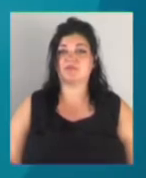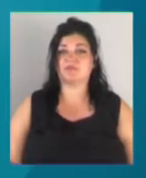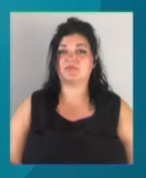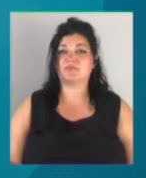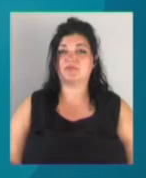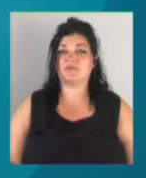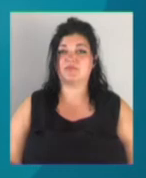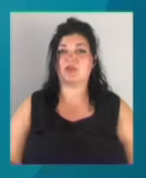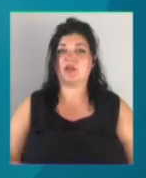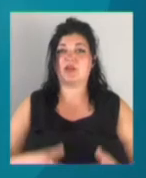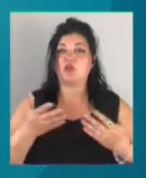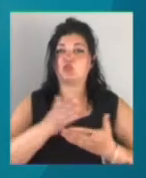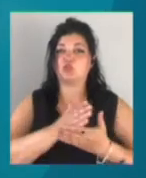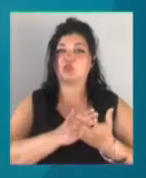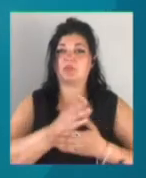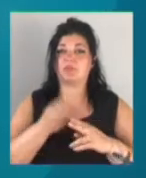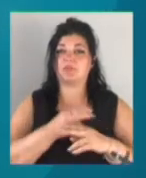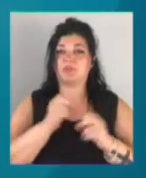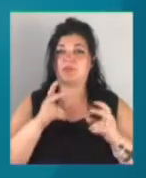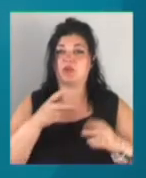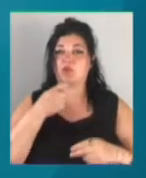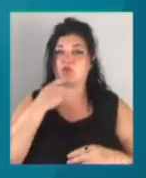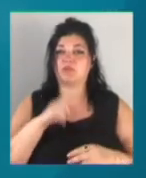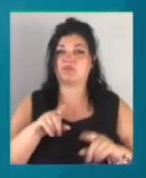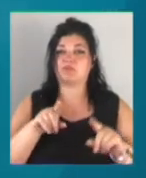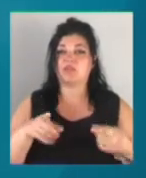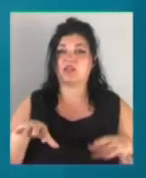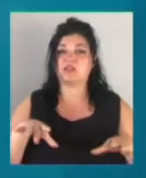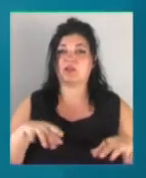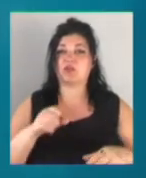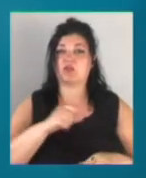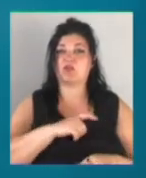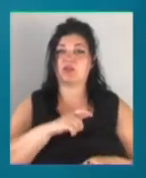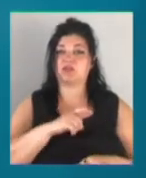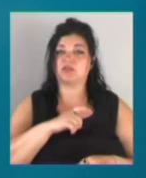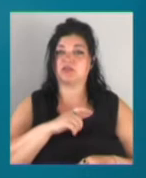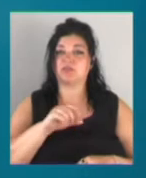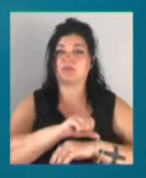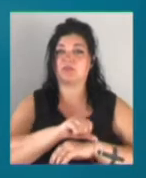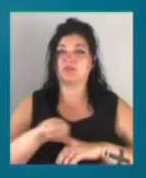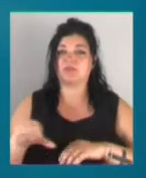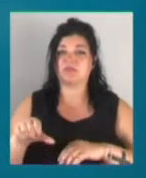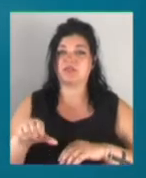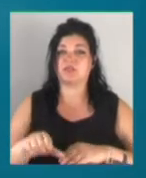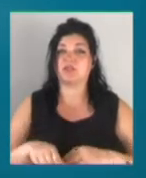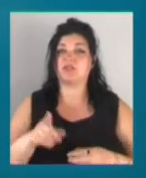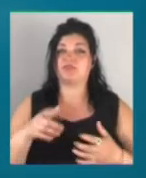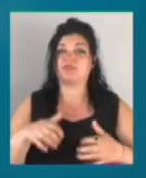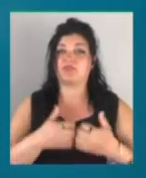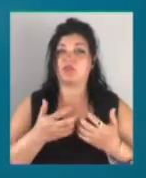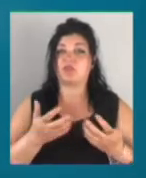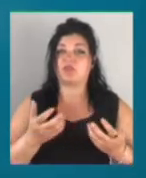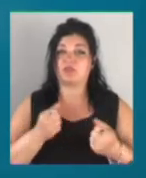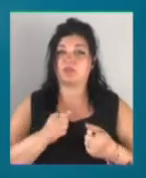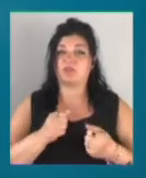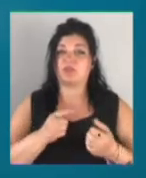Оперативники Служби безпеки України затримали інспектора одеської митниці. Йому закидають систематичне отримання хабарів.